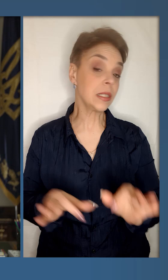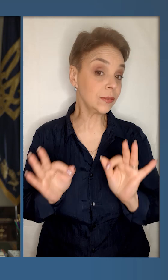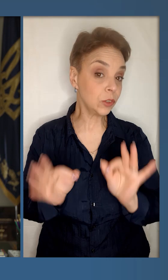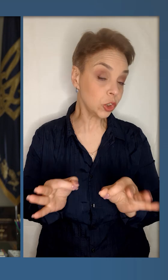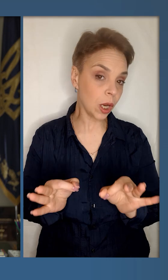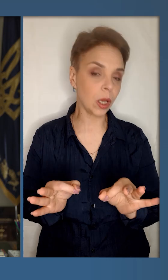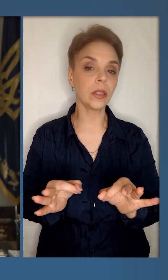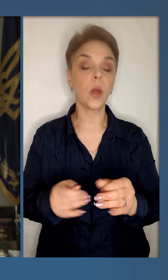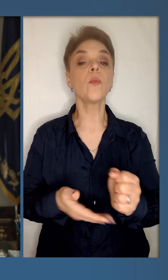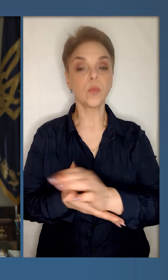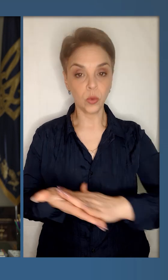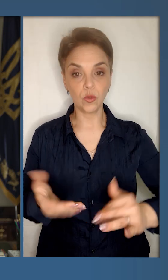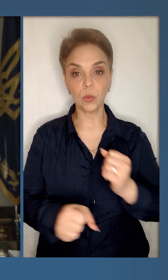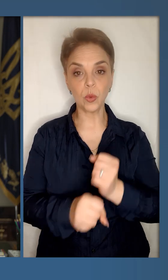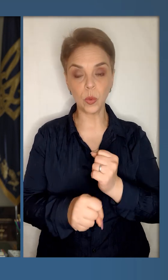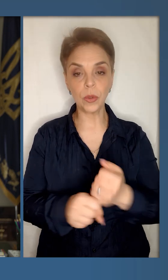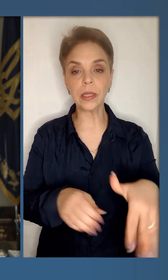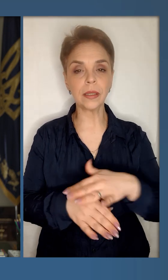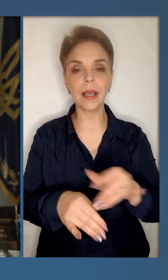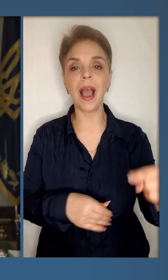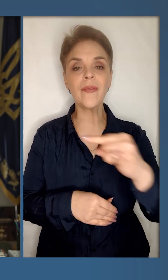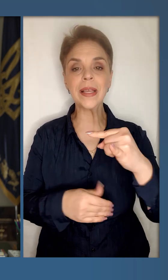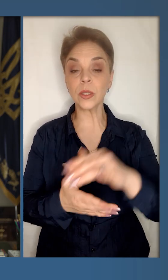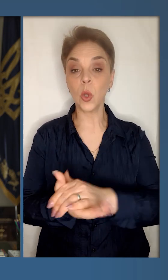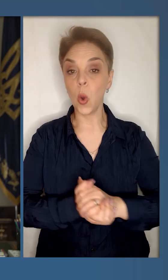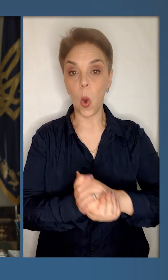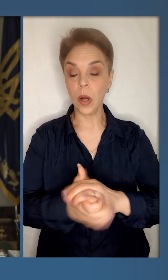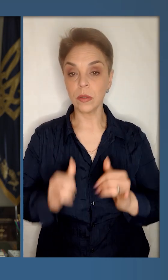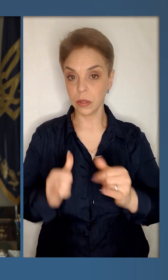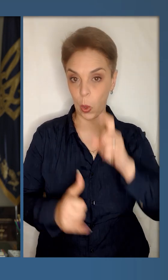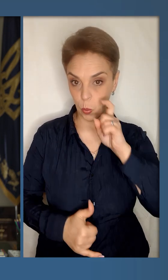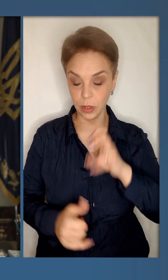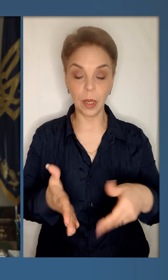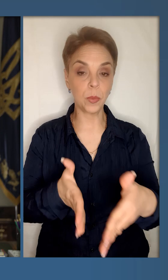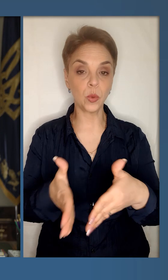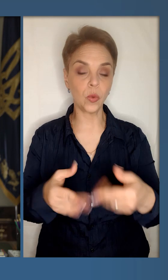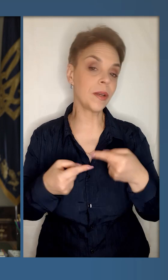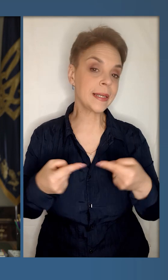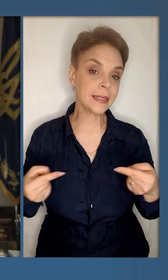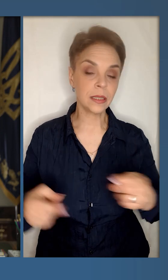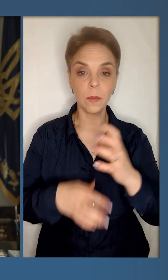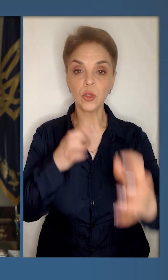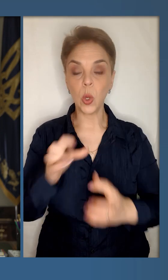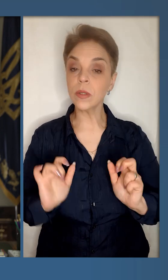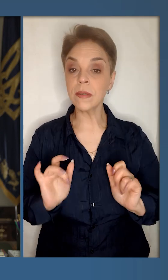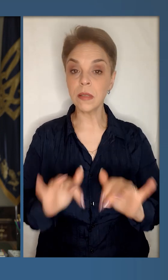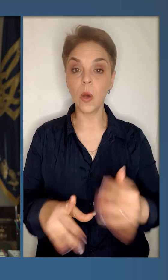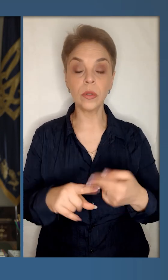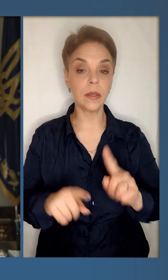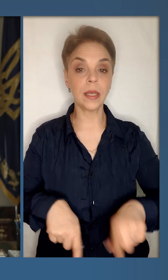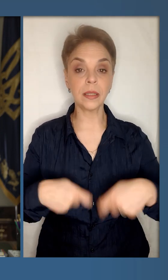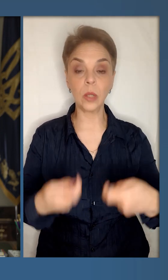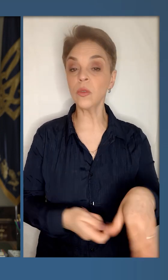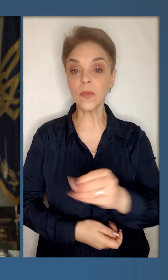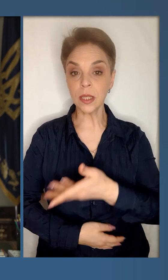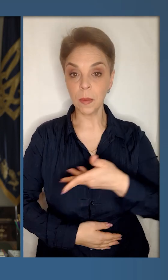звірства. Звичайно, продовжуємо роботу і над авіаційною коаліцією для України, над підготовкою різних міжнародних